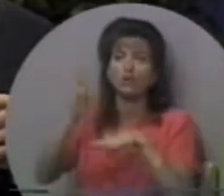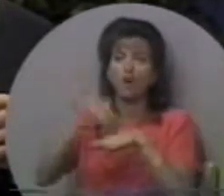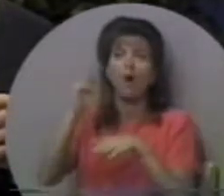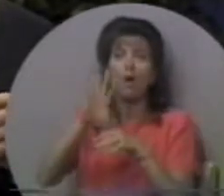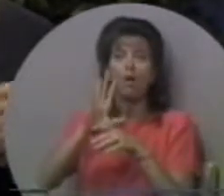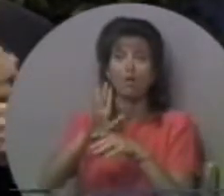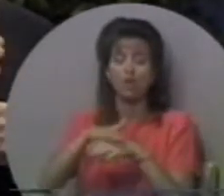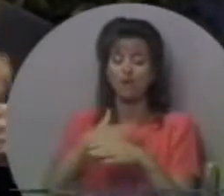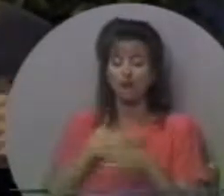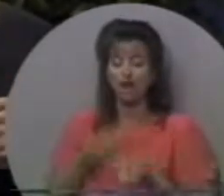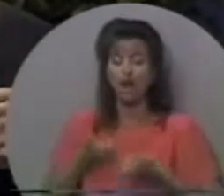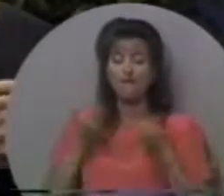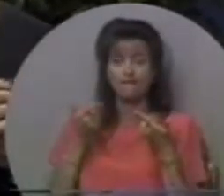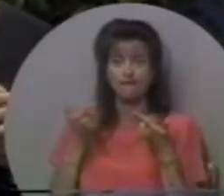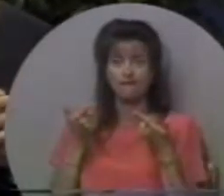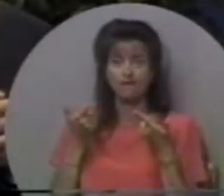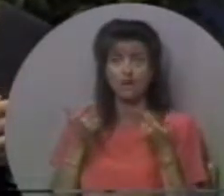життя.